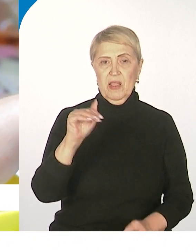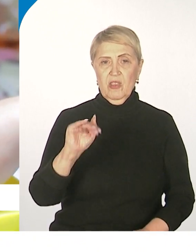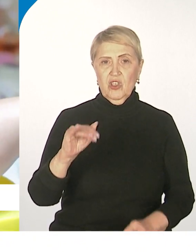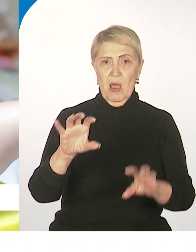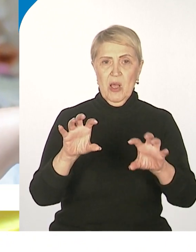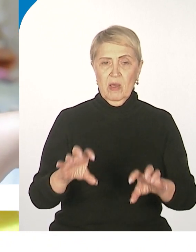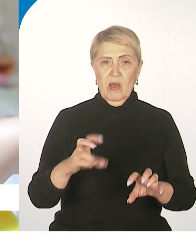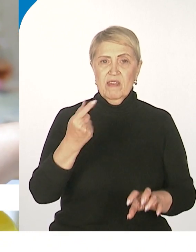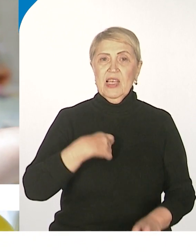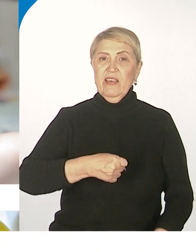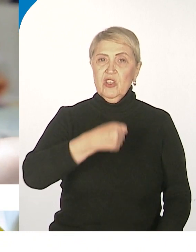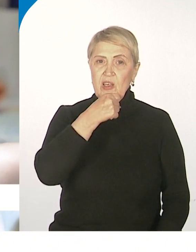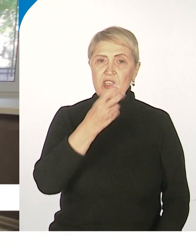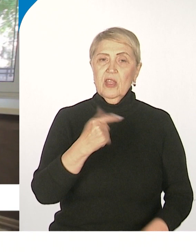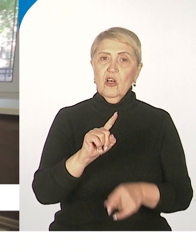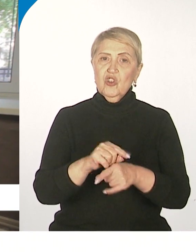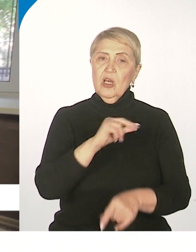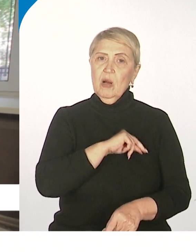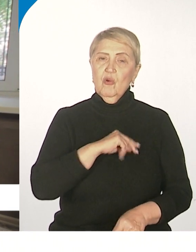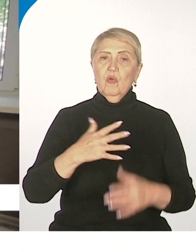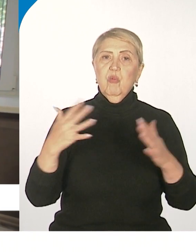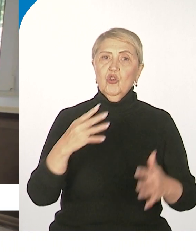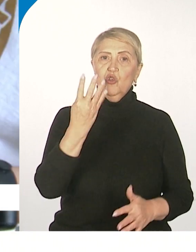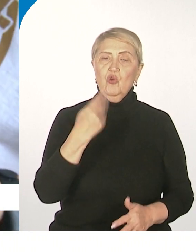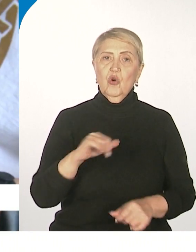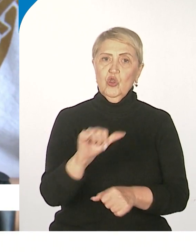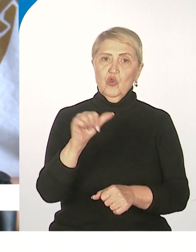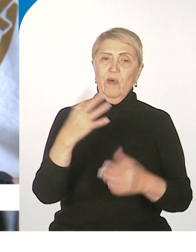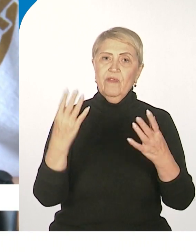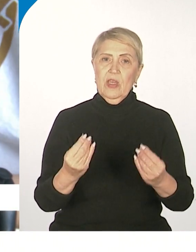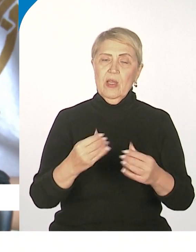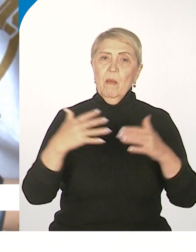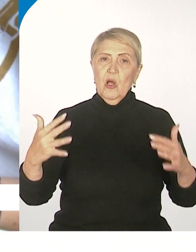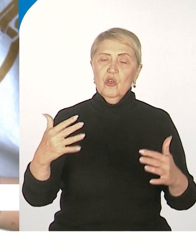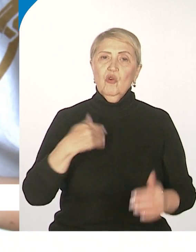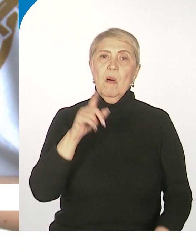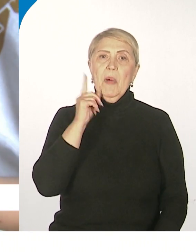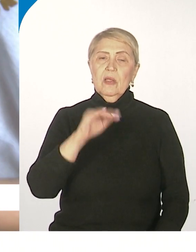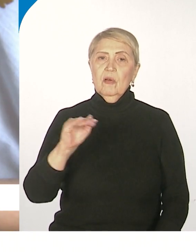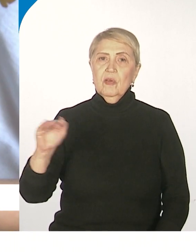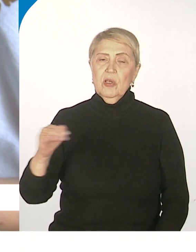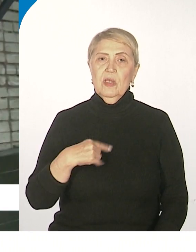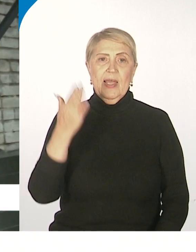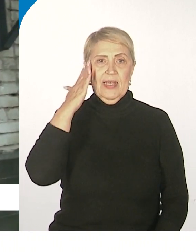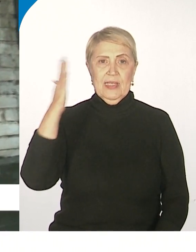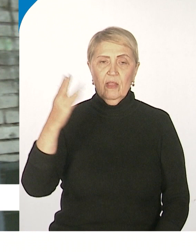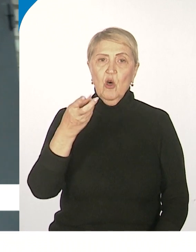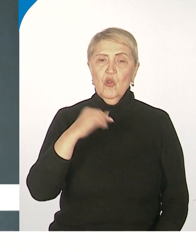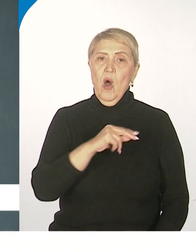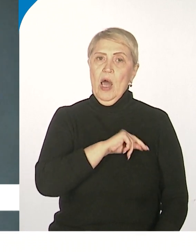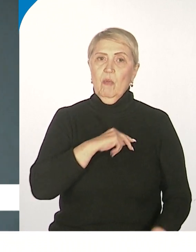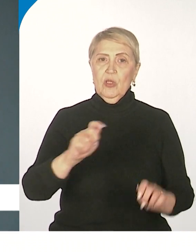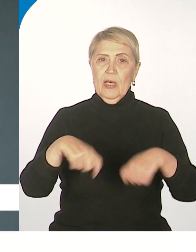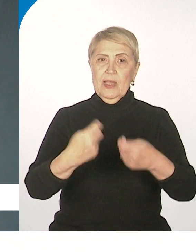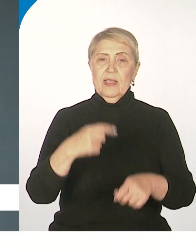закону несовершеннолетние не должны работать больше 4 часов в день. Большинство подростков об этом не знают. Зато работодатель должен быть в курсе